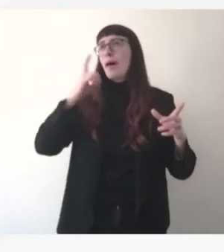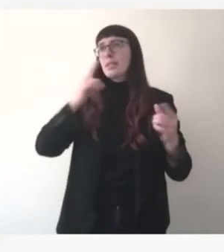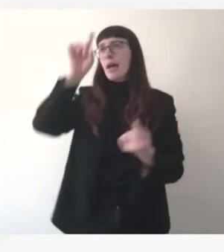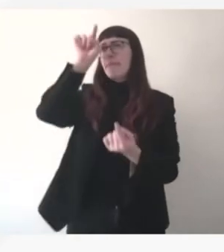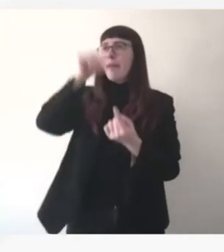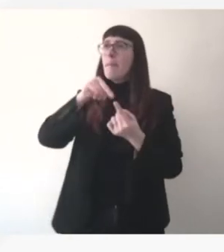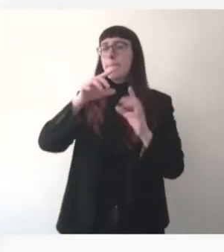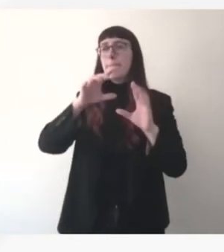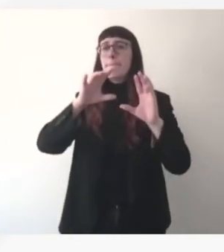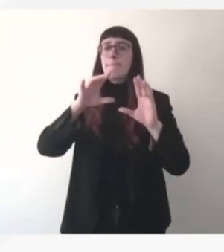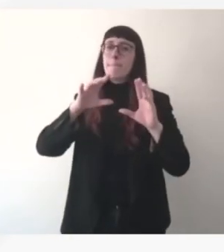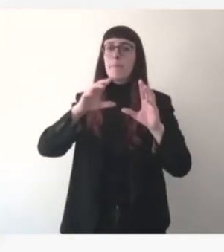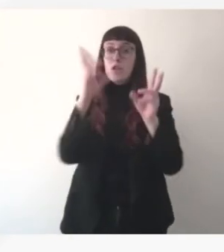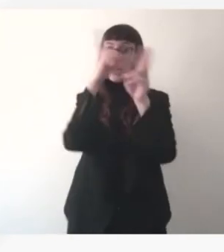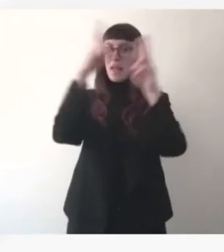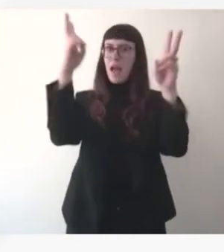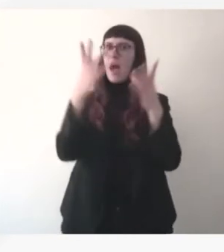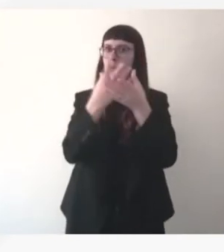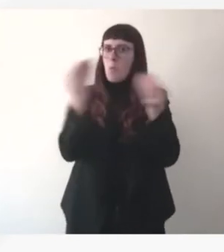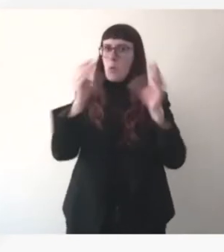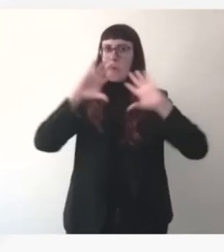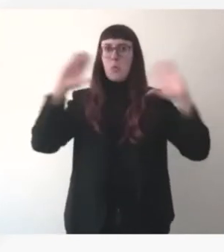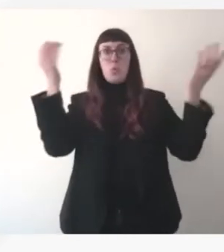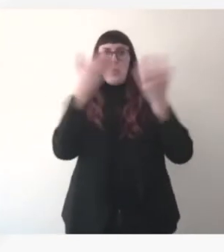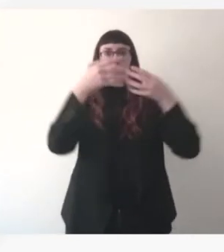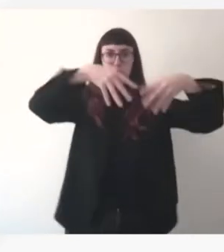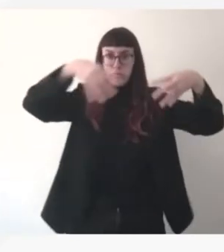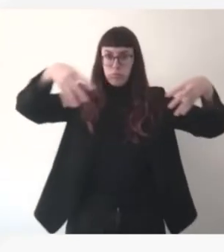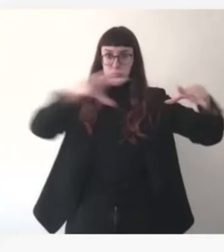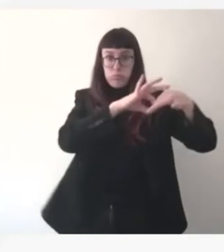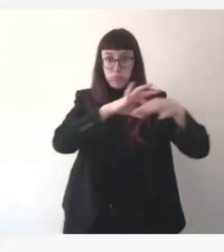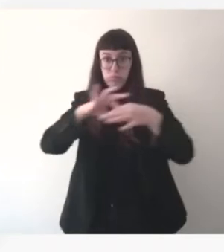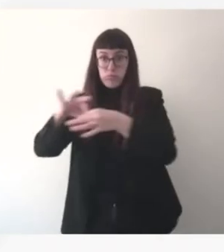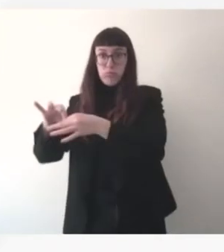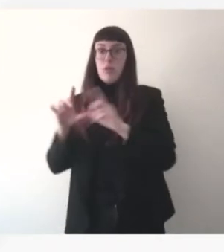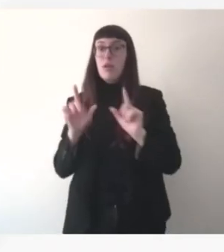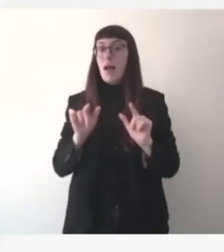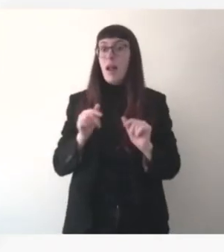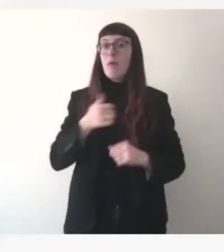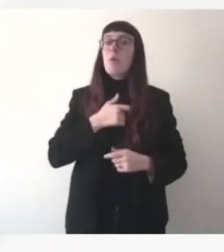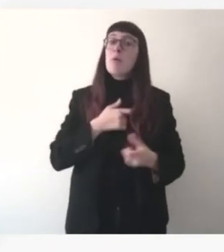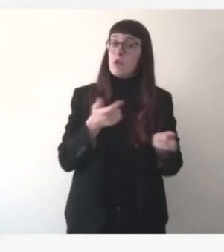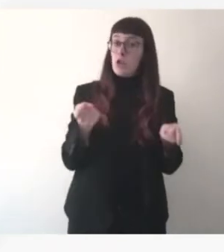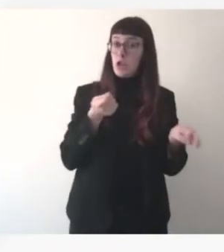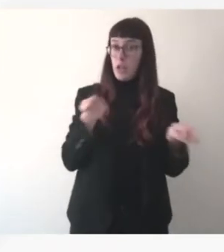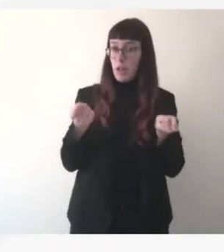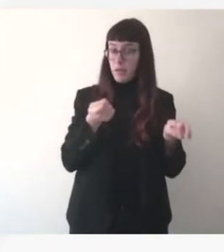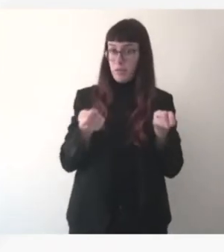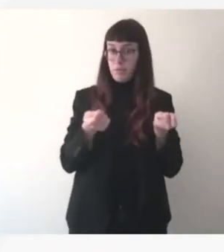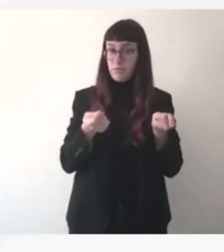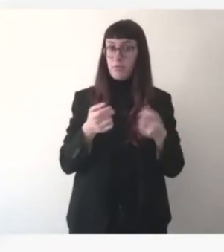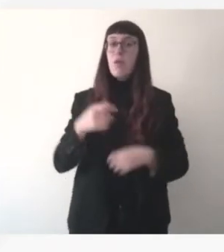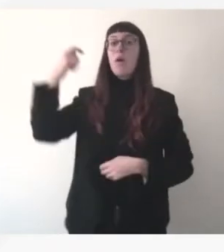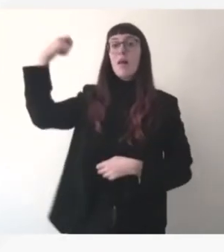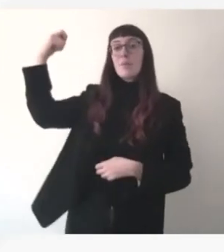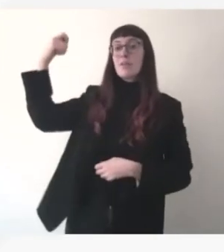m'a demandé de coordonner l'ensemble des travaux que nous pouvons faire au sein de la commission, ce que je fais évidemment maintenant à sa demande, bien sûr d'abord pour